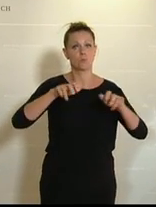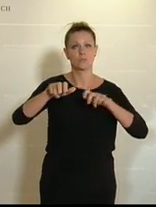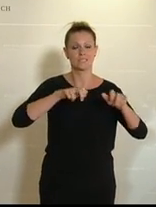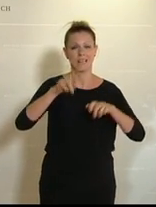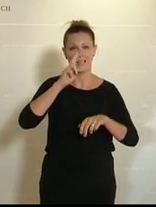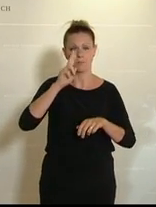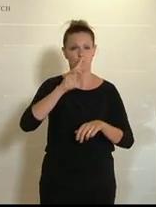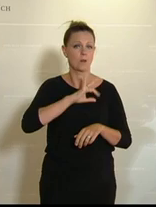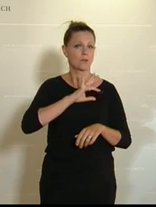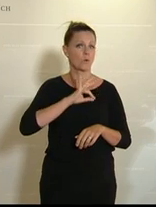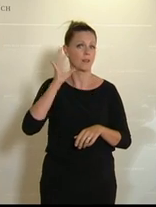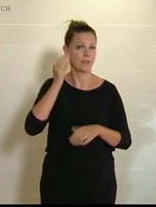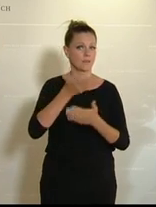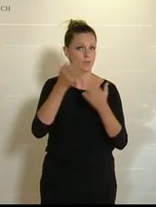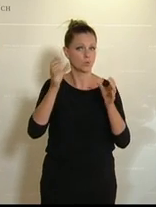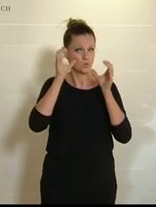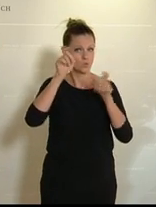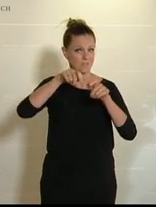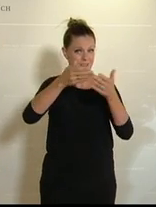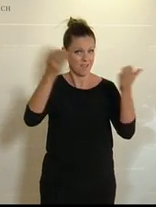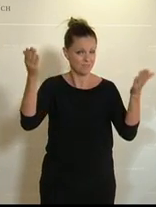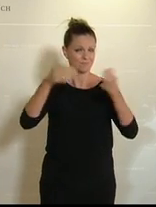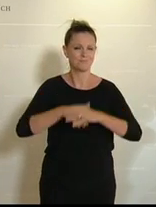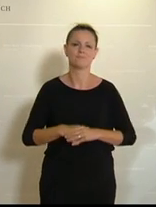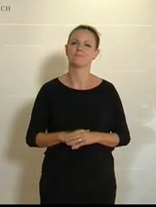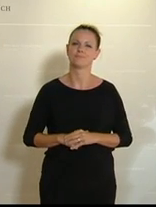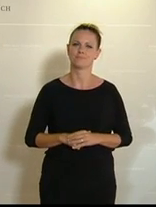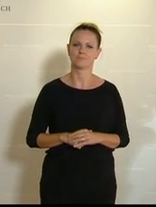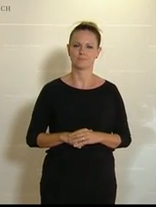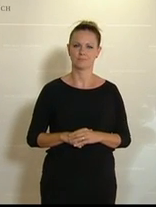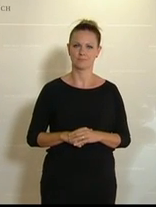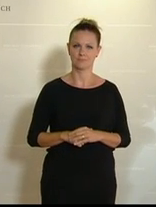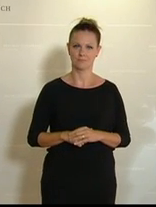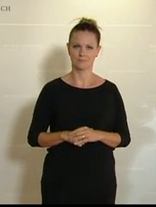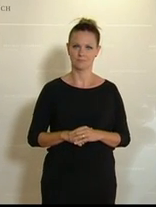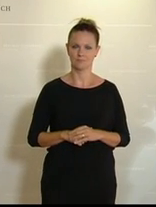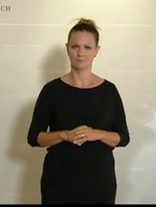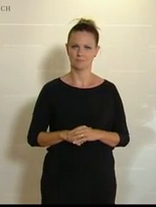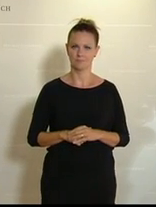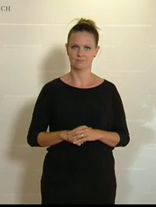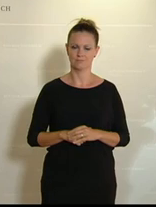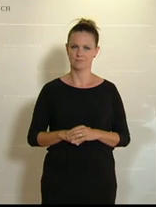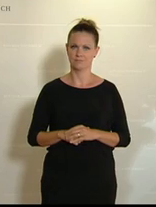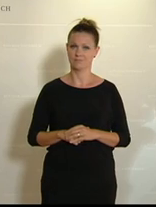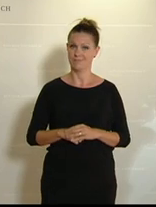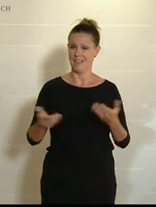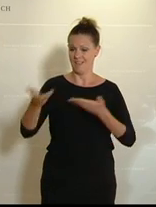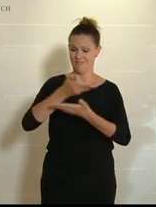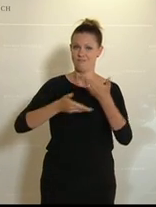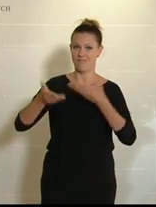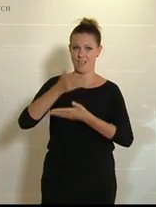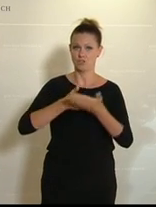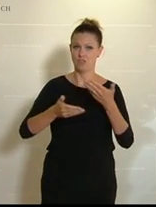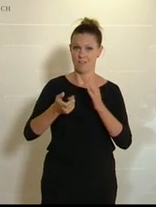und werte Zuseherinnen und Zuseher vor Ihren Bildschirmen. 50 Prozent der Wirtschaft ist